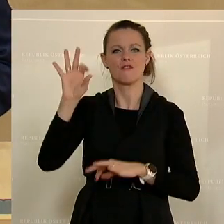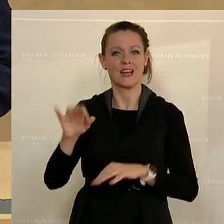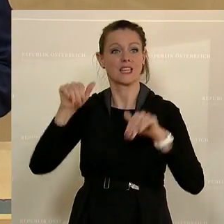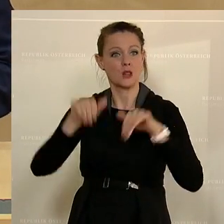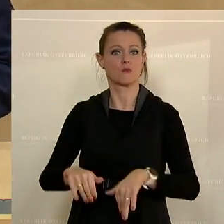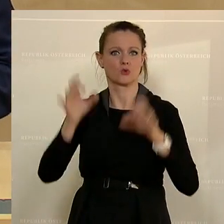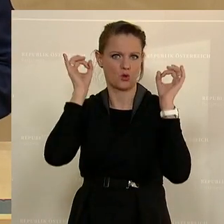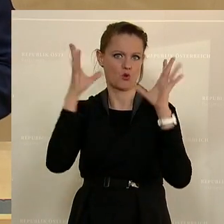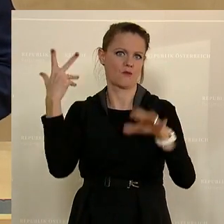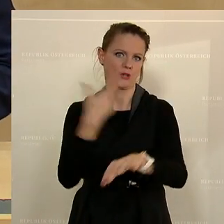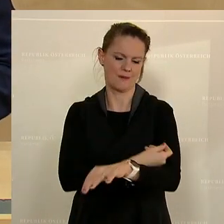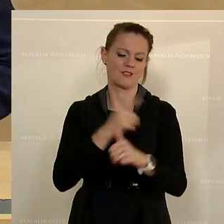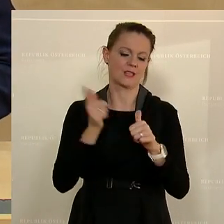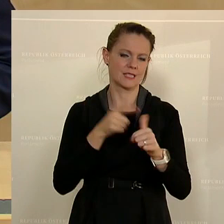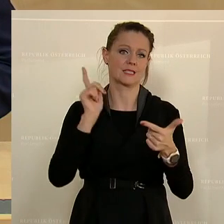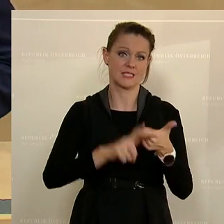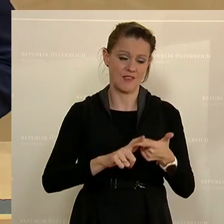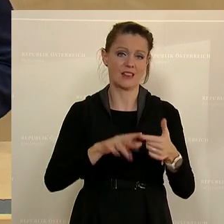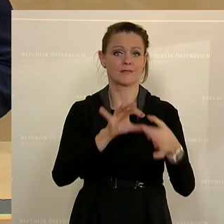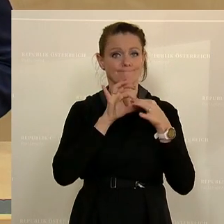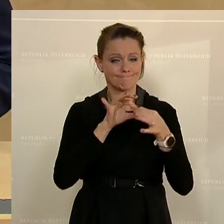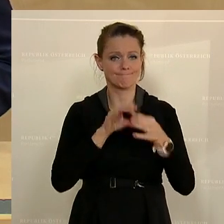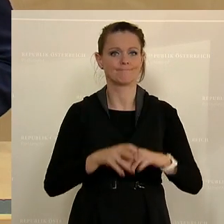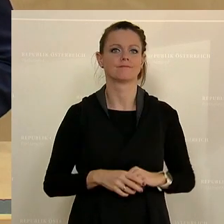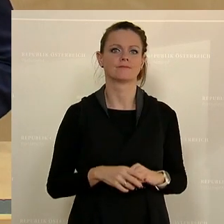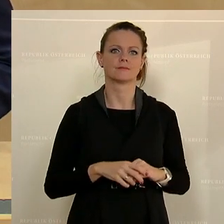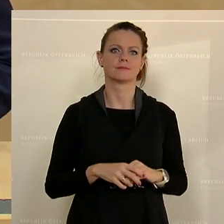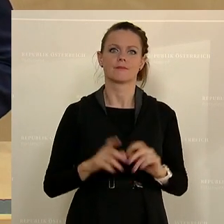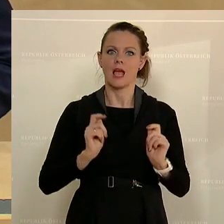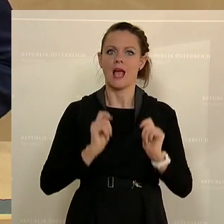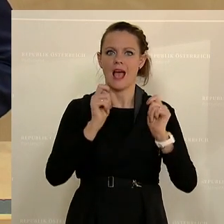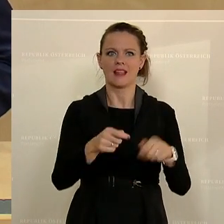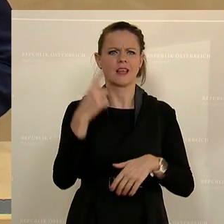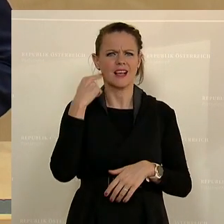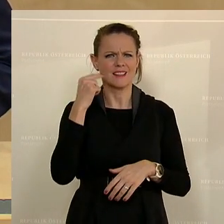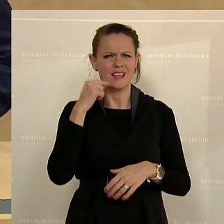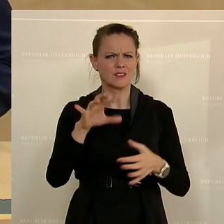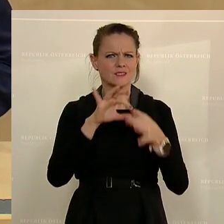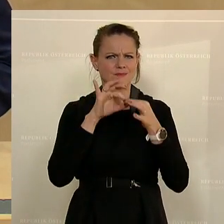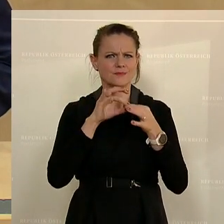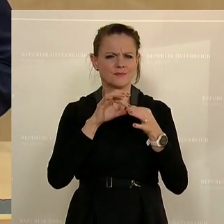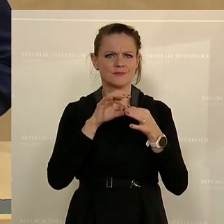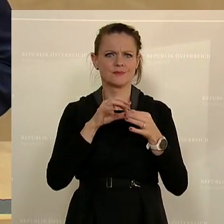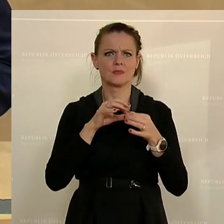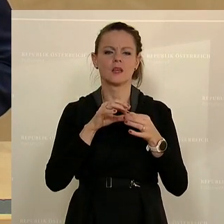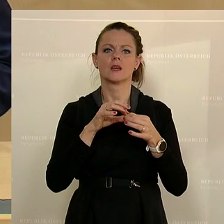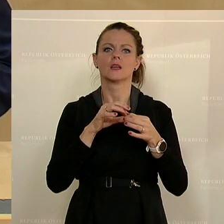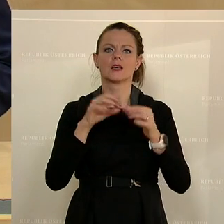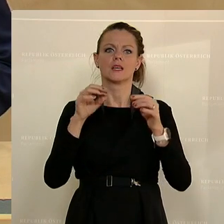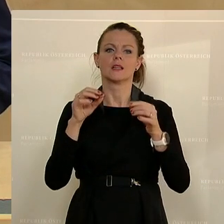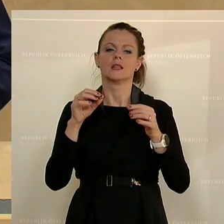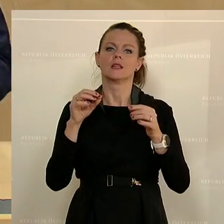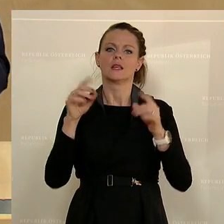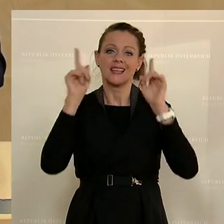Erste. Das Zweite betrifft den Antrag der NEOS bezüglich der zeitnahen Veröffentlichung der